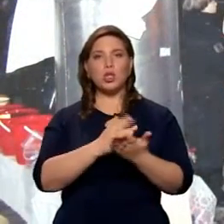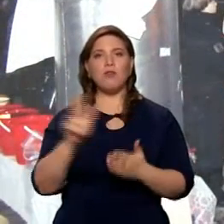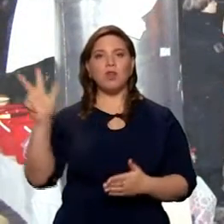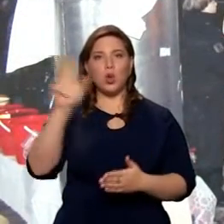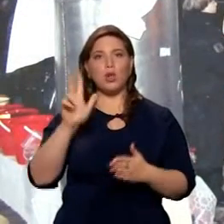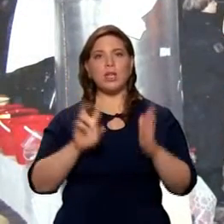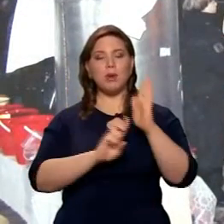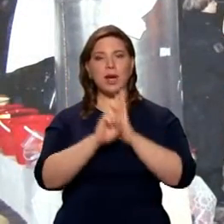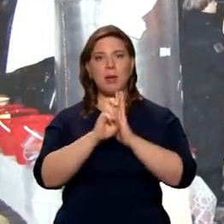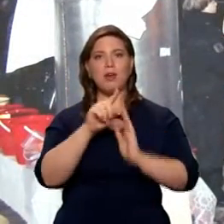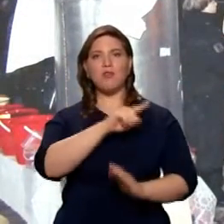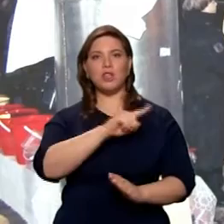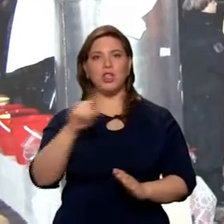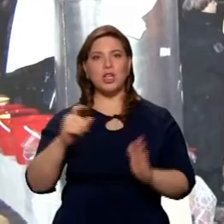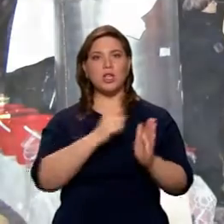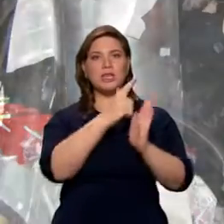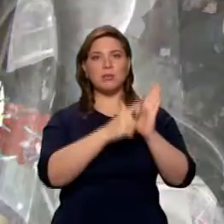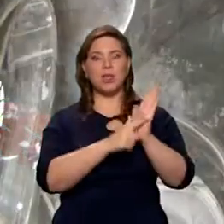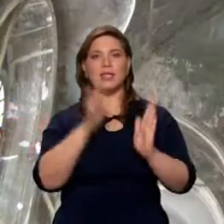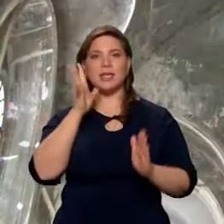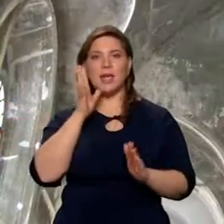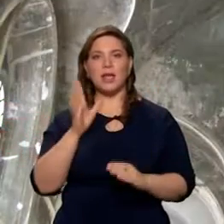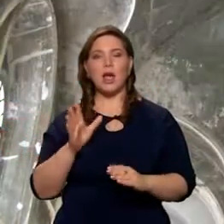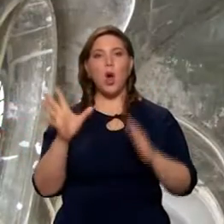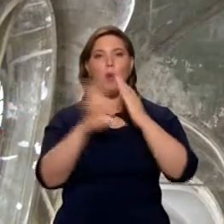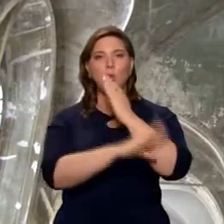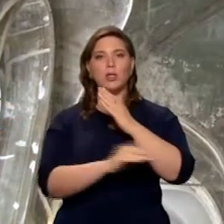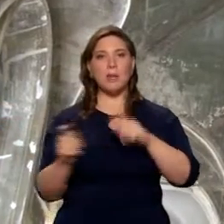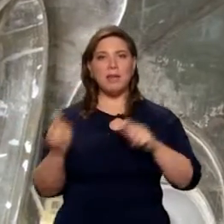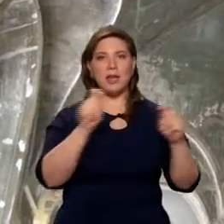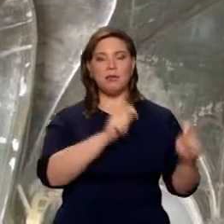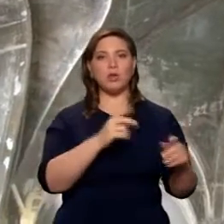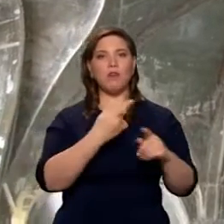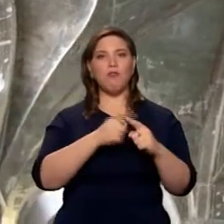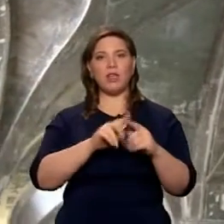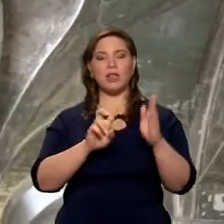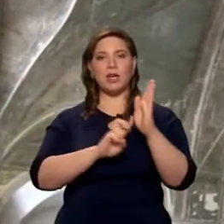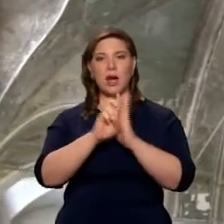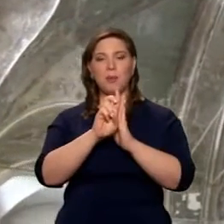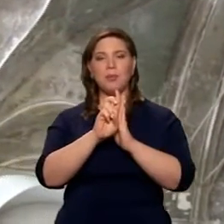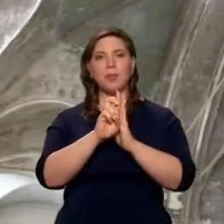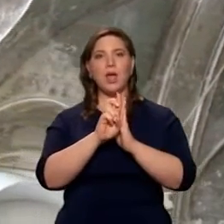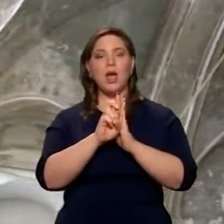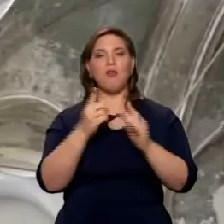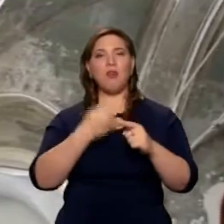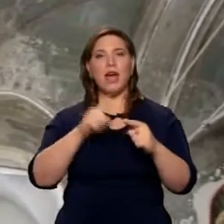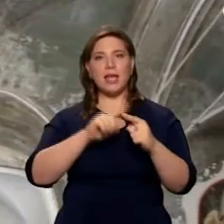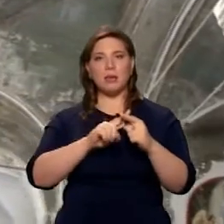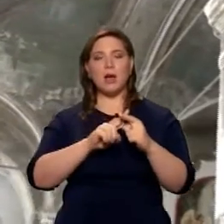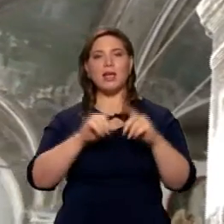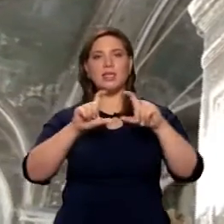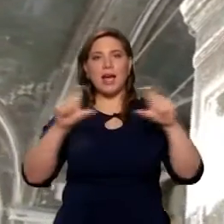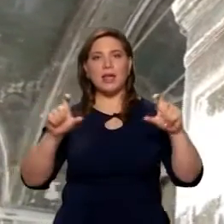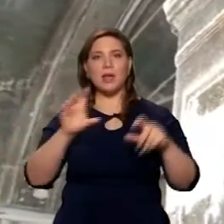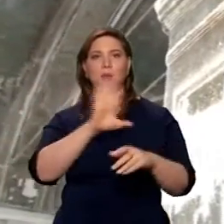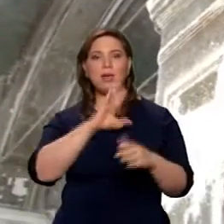в городе Слободсков, в течение 17 лет после перевода сюда. Это было 4 года назад. В этом здании располагался склад меха и фабрики,